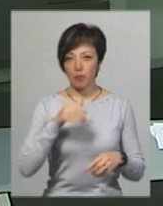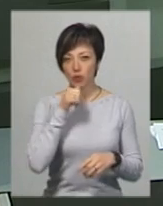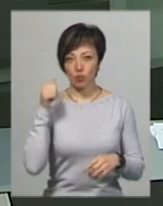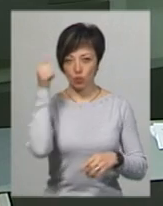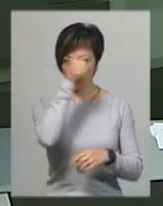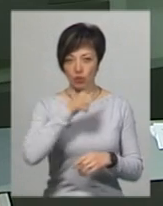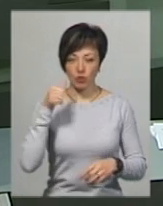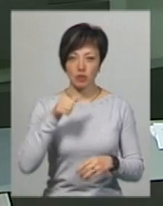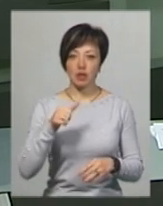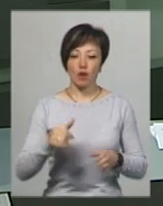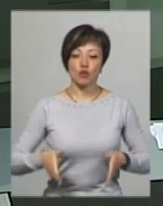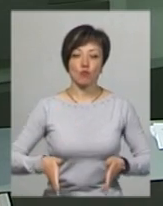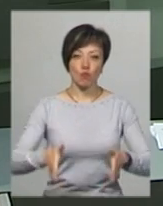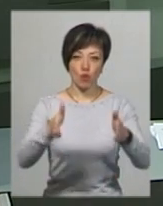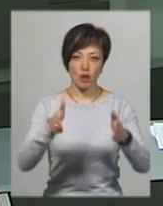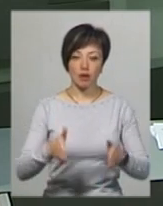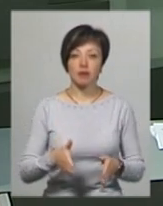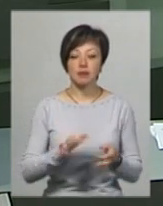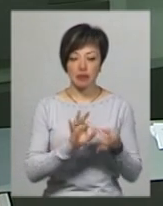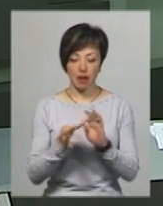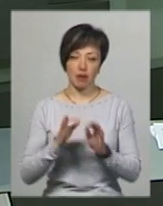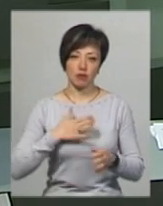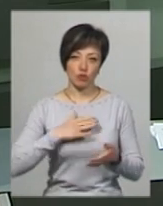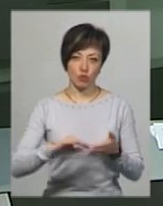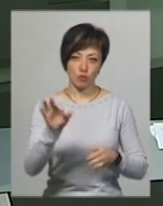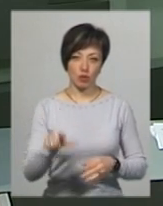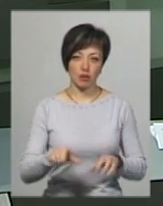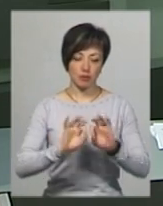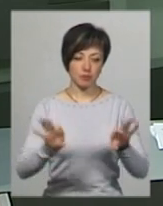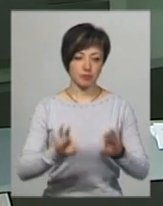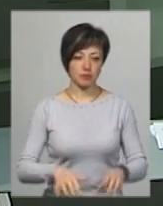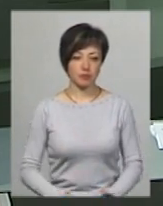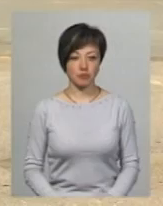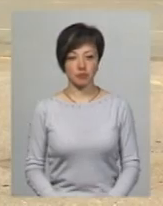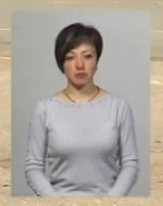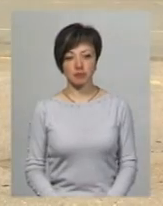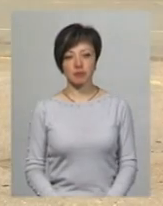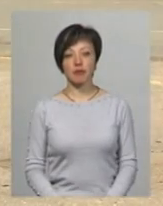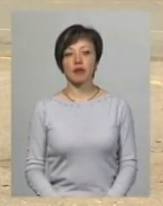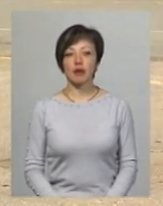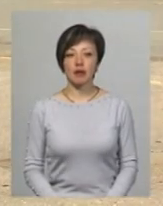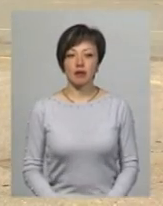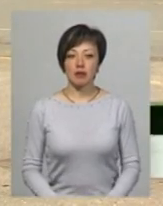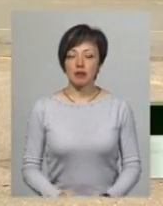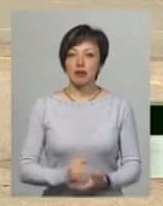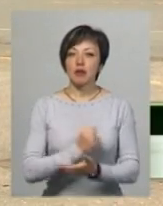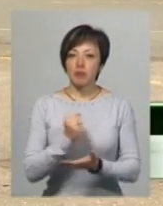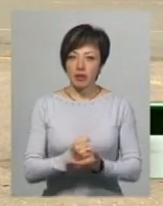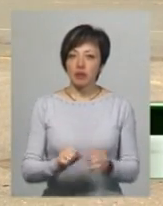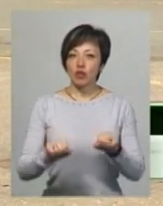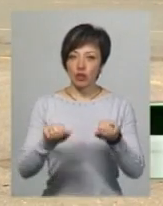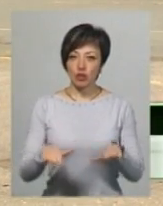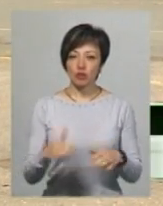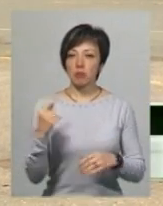році злітно-посадкової смуги. Деталі знає моя колега Анастасія Олексюк. Принято рішення, от сьогодні ми